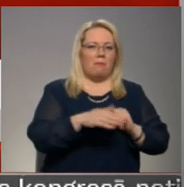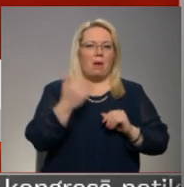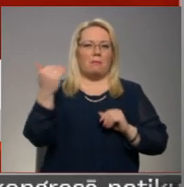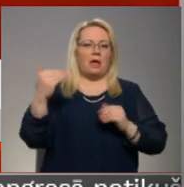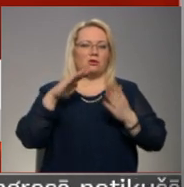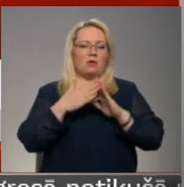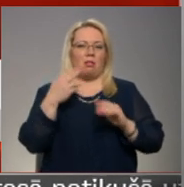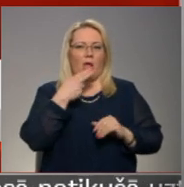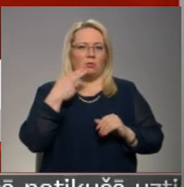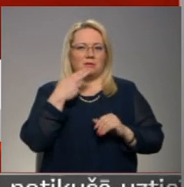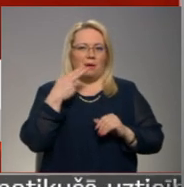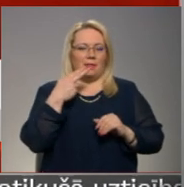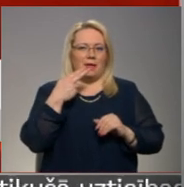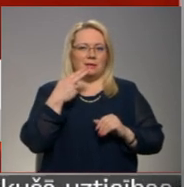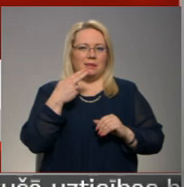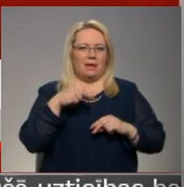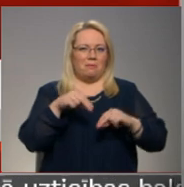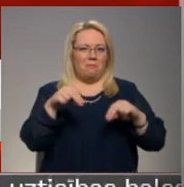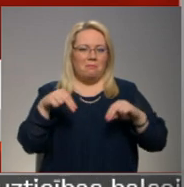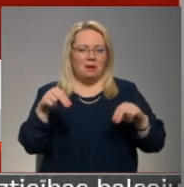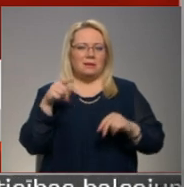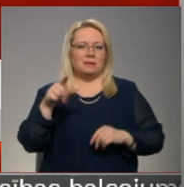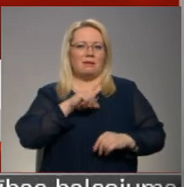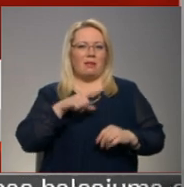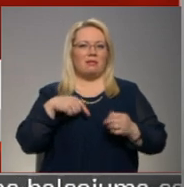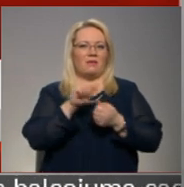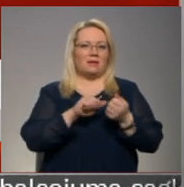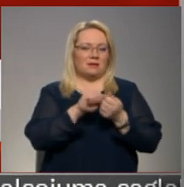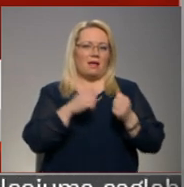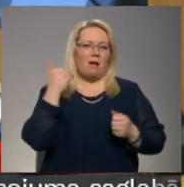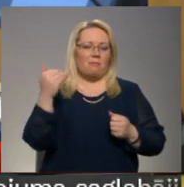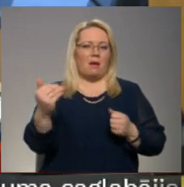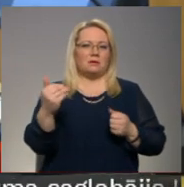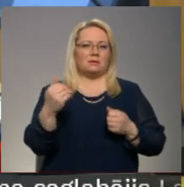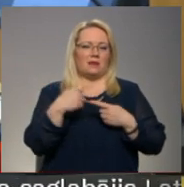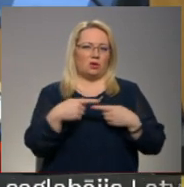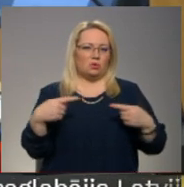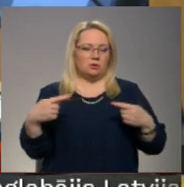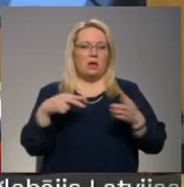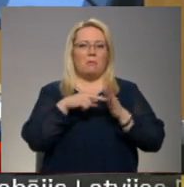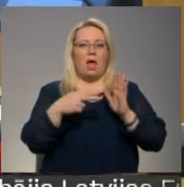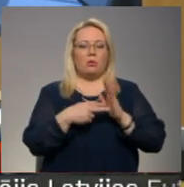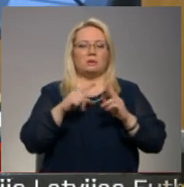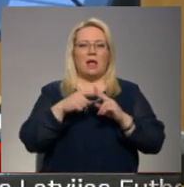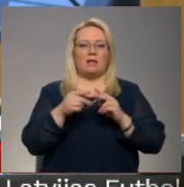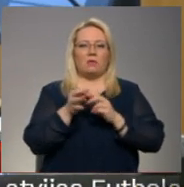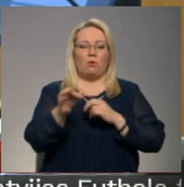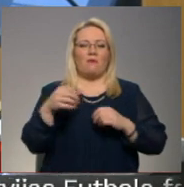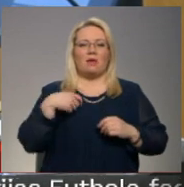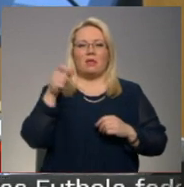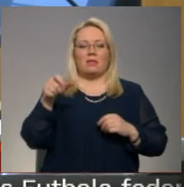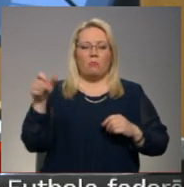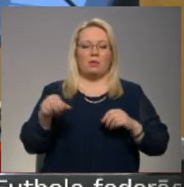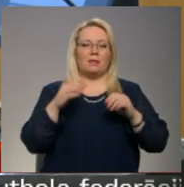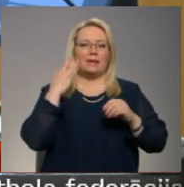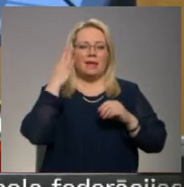lauksēmietības, kas ir Latvijas dabas resurs. Plānots, ka Jaugavas novada deputātīts ir